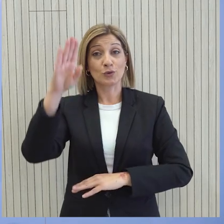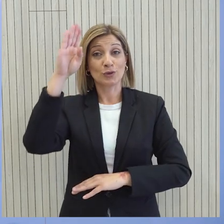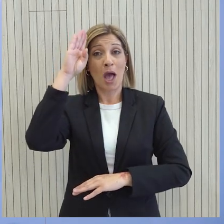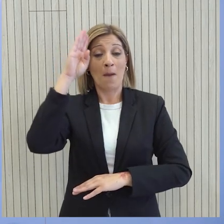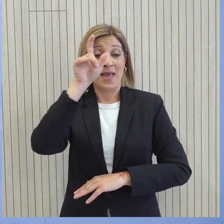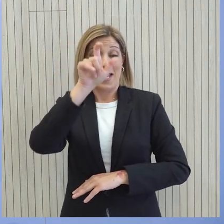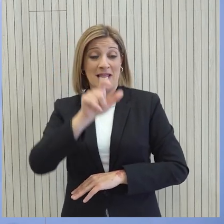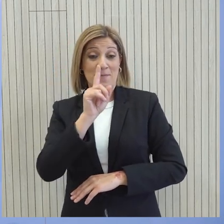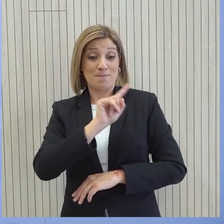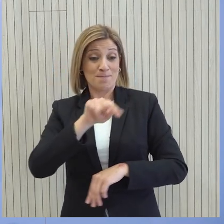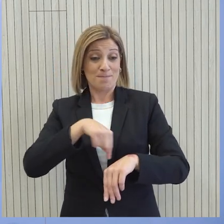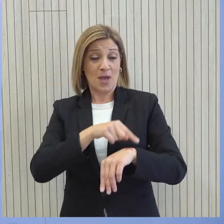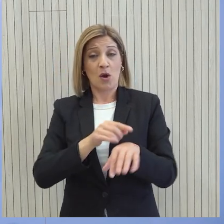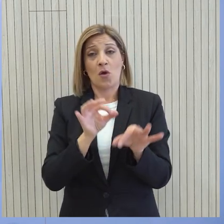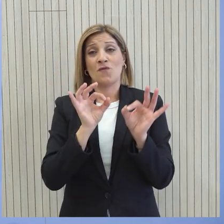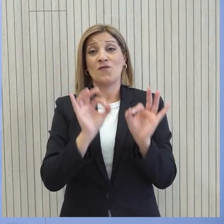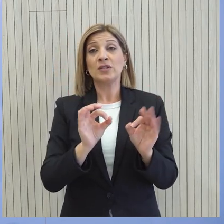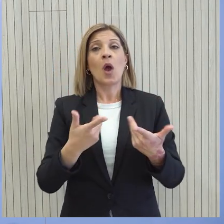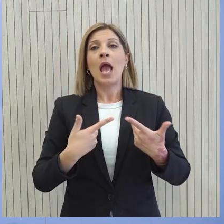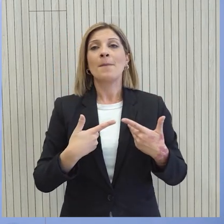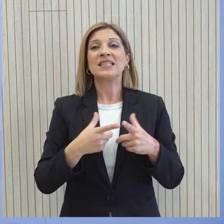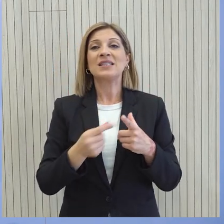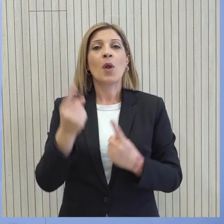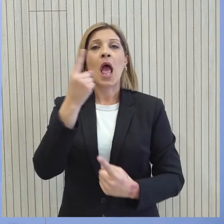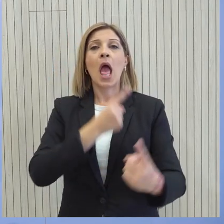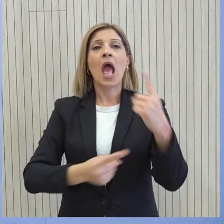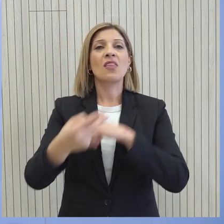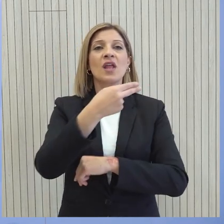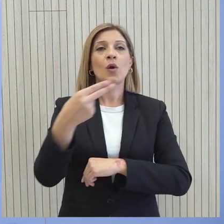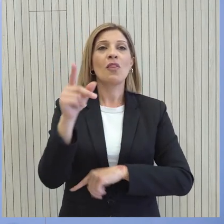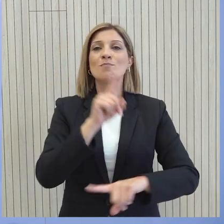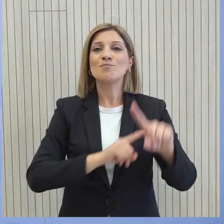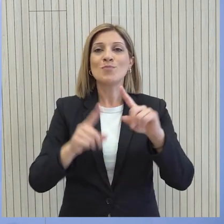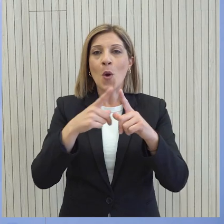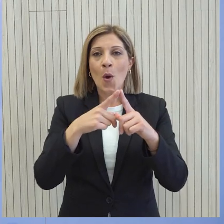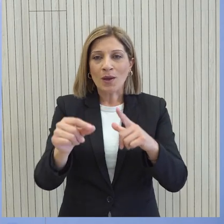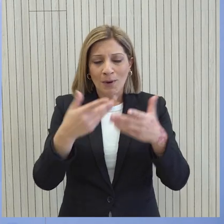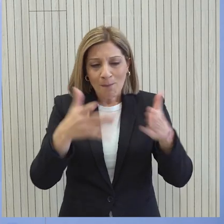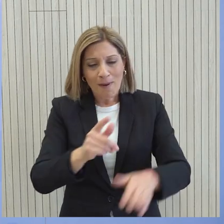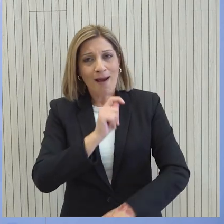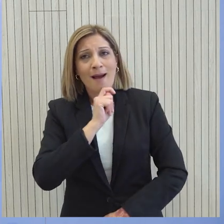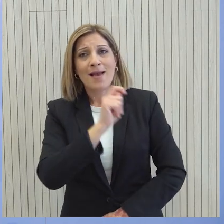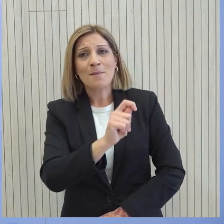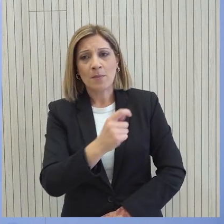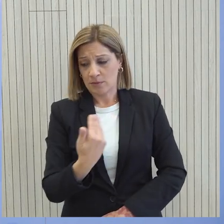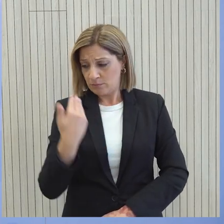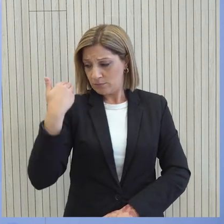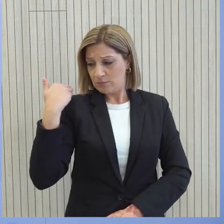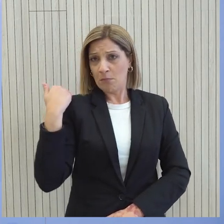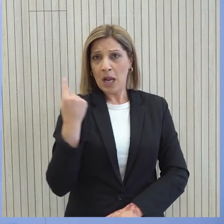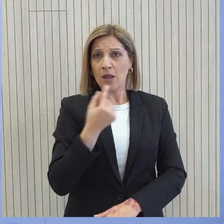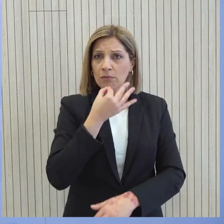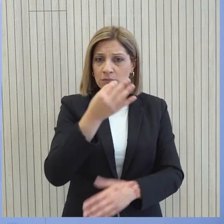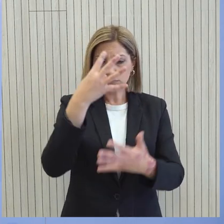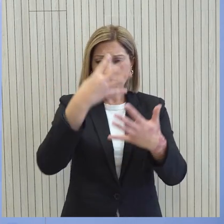μπορούσε να μην την απασχολήσει το ύψιστο εθνικό μας ζήτημα που είναι το Κυπριακό Άλλωστε όσα έχω αναφέρει προηγουμένως ως προς την προσπάθεια